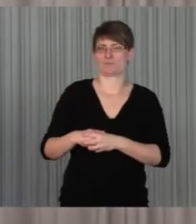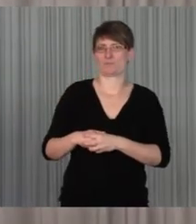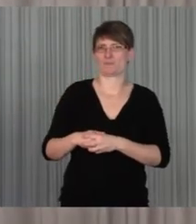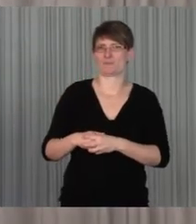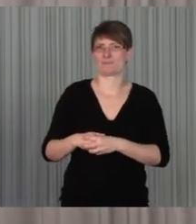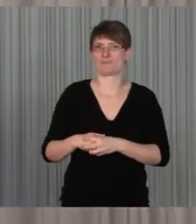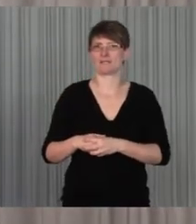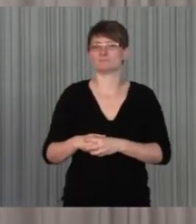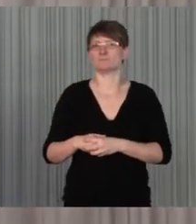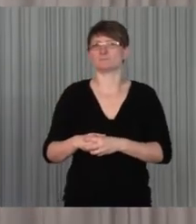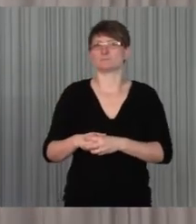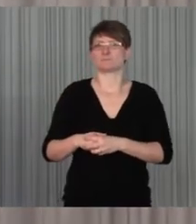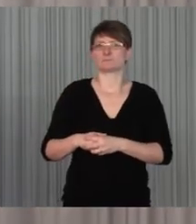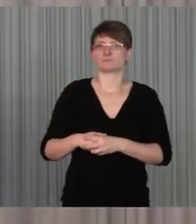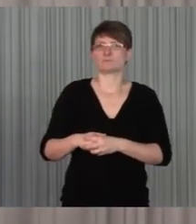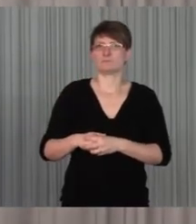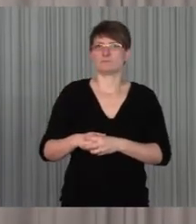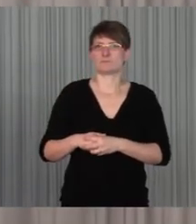Assistenz